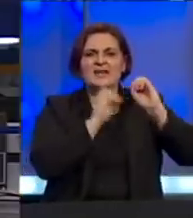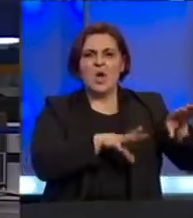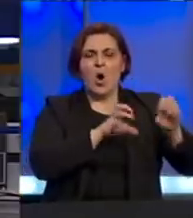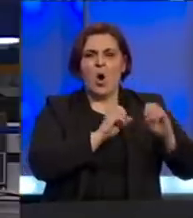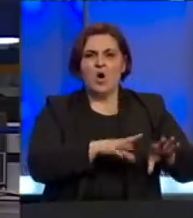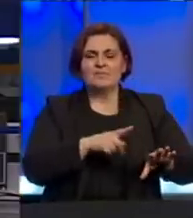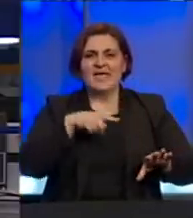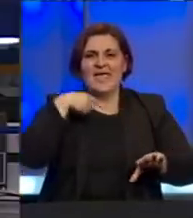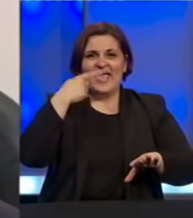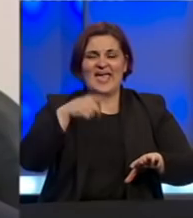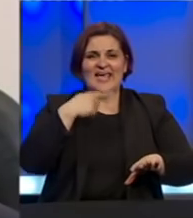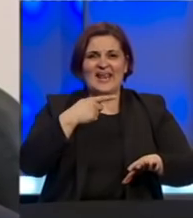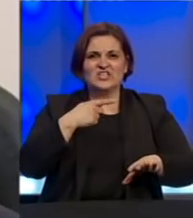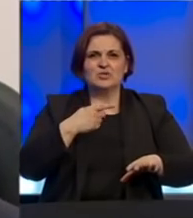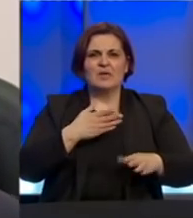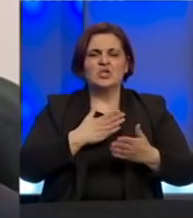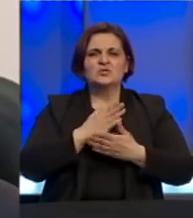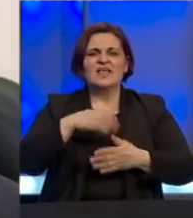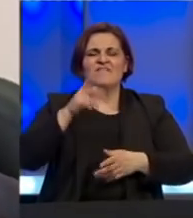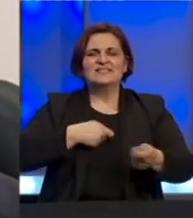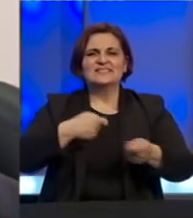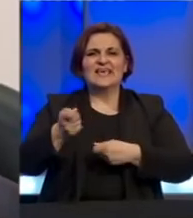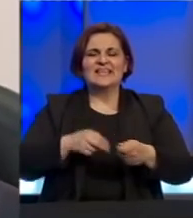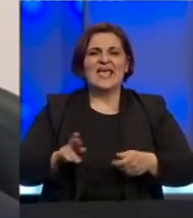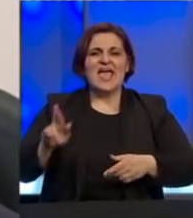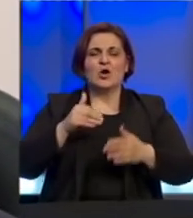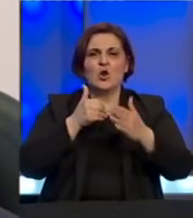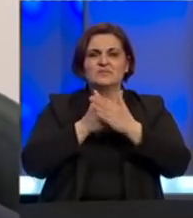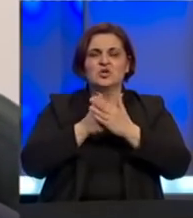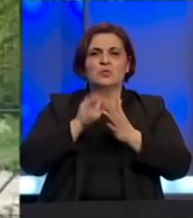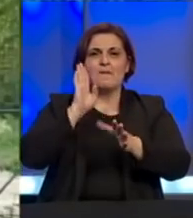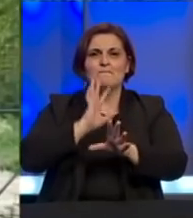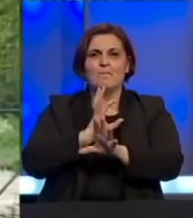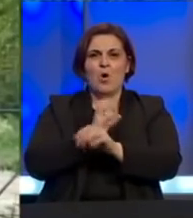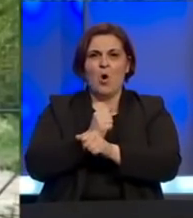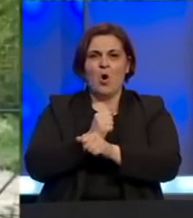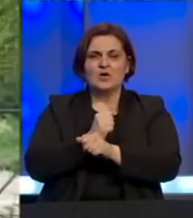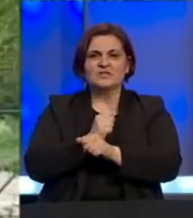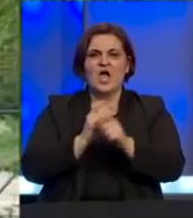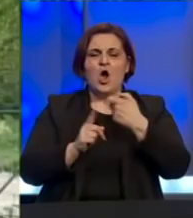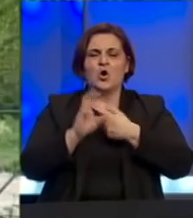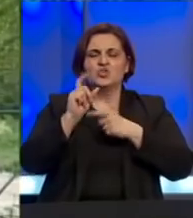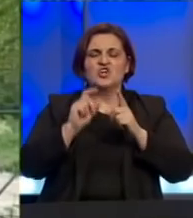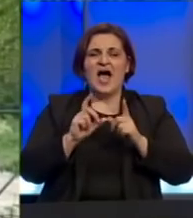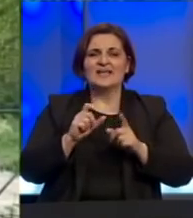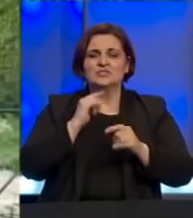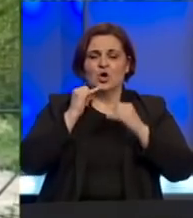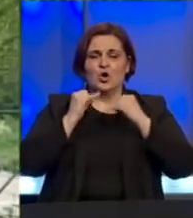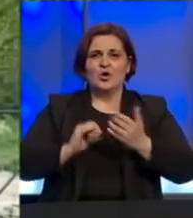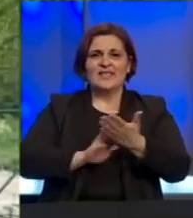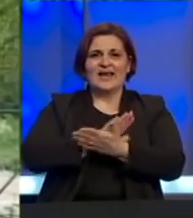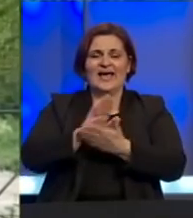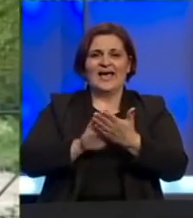Prijopćeno je to iz ureda ministra vanjske trgovine i ekonomskih odnosa Bosne i Hercegovine Staše Košarca koji je danas